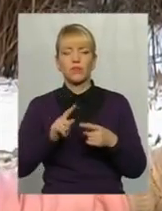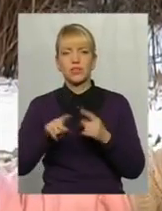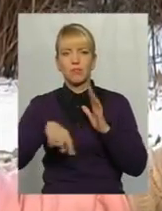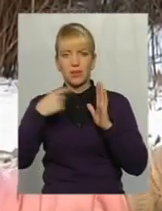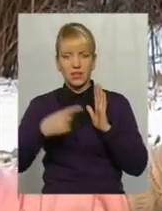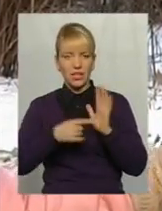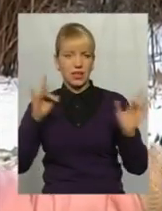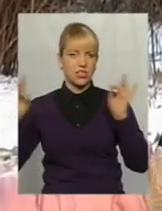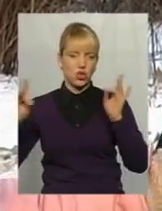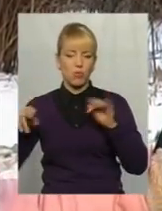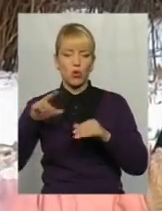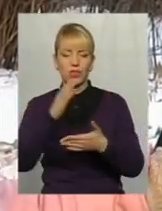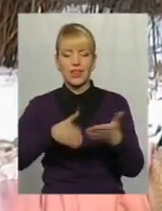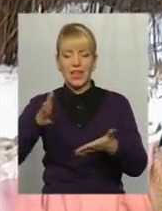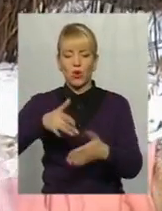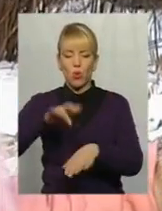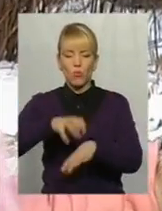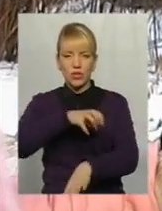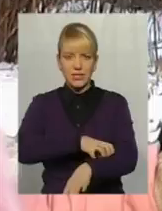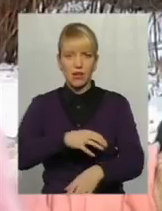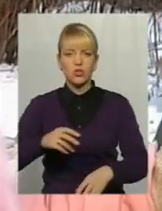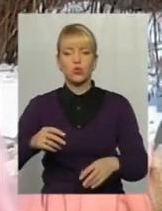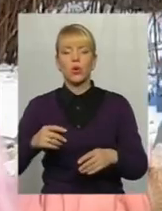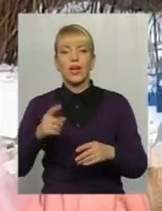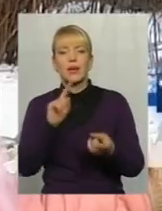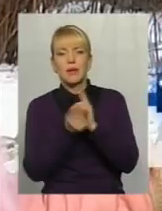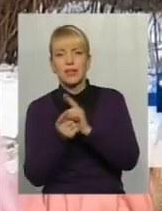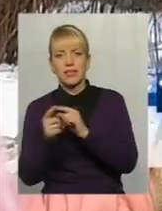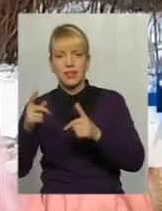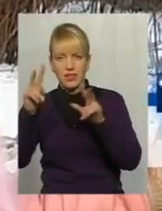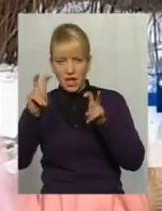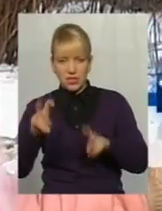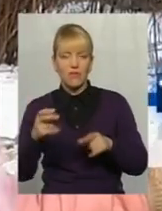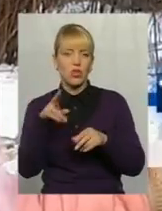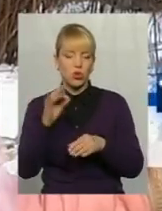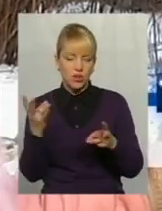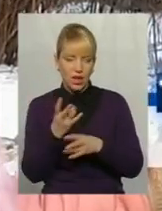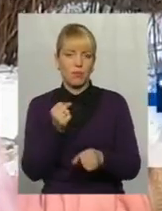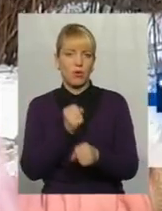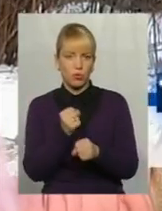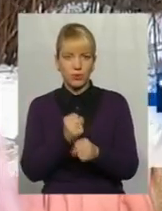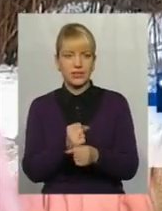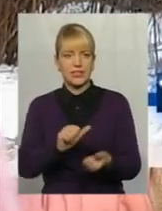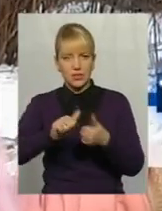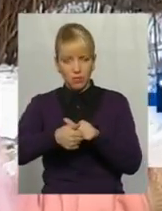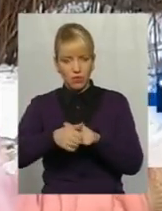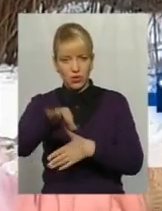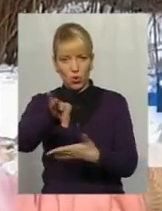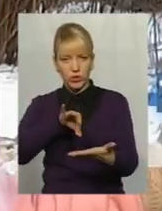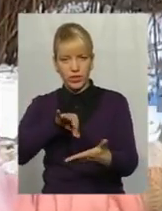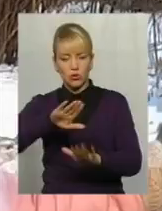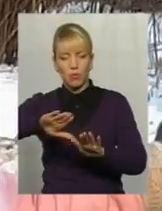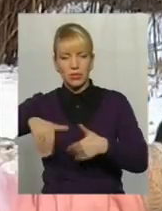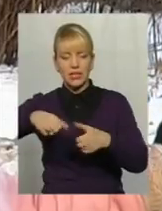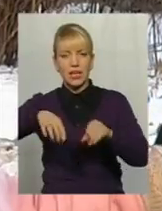резонансне, про декомунізацію вулиць, про інші назви, то безперечно потрібно робити, по-перше, змінювати одразу, після